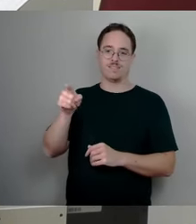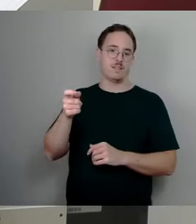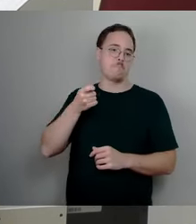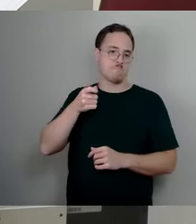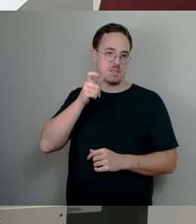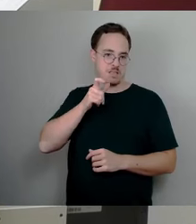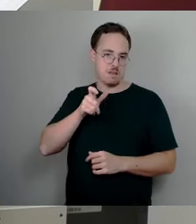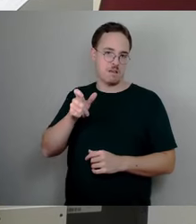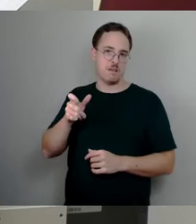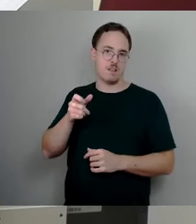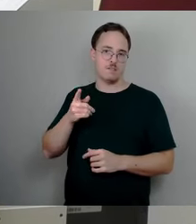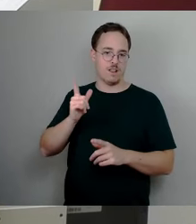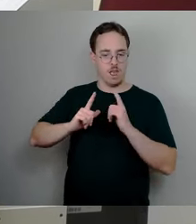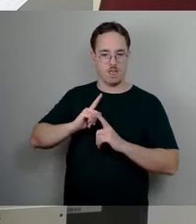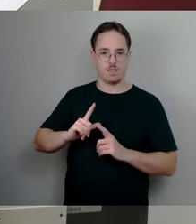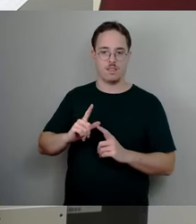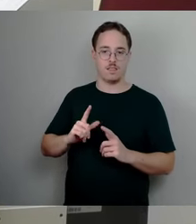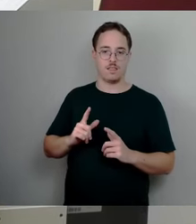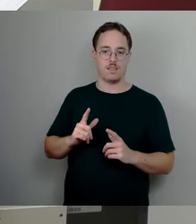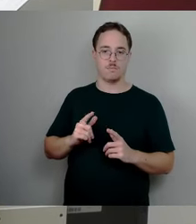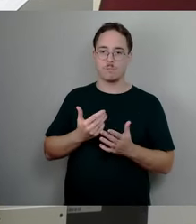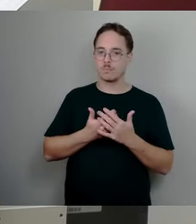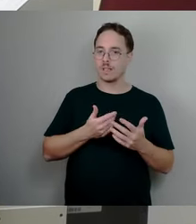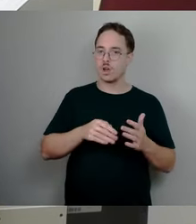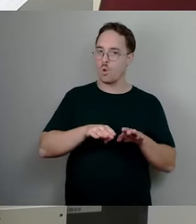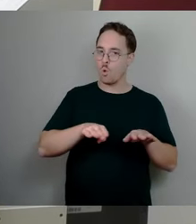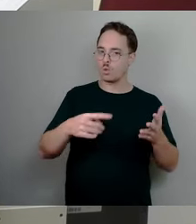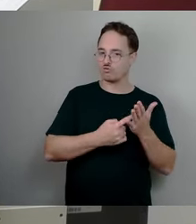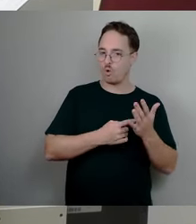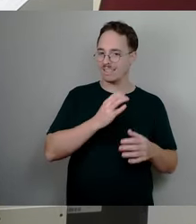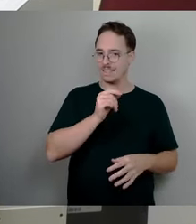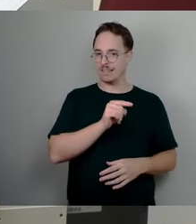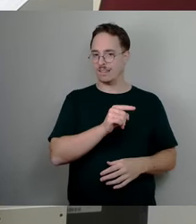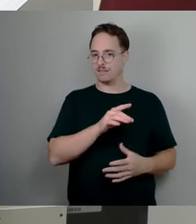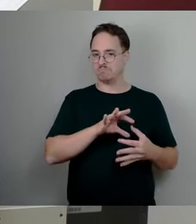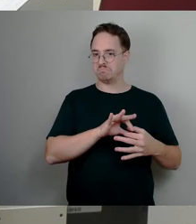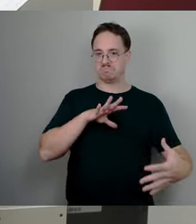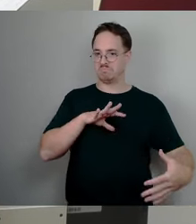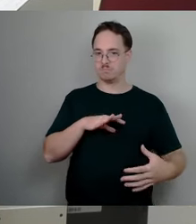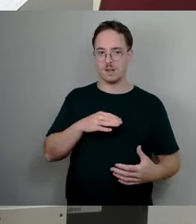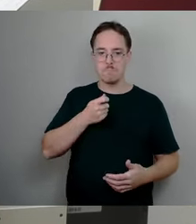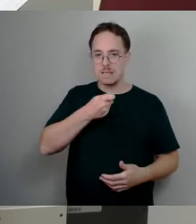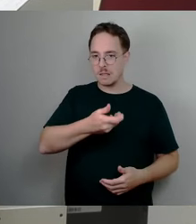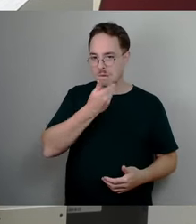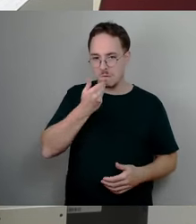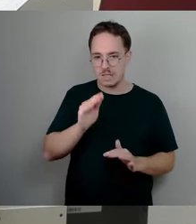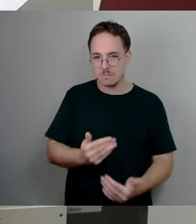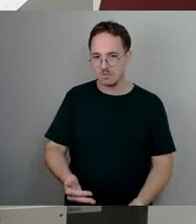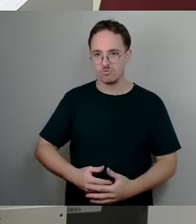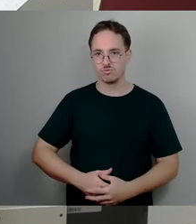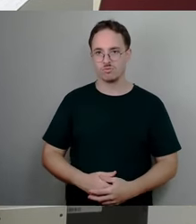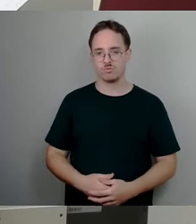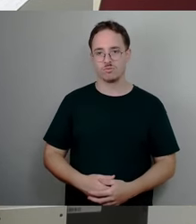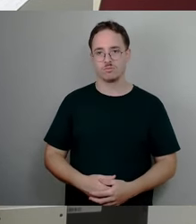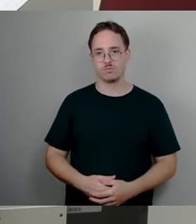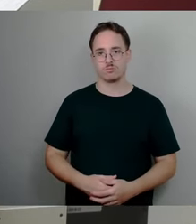Wohnungen, dort gibt es also auch keine Mieter, die dann geschröpft werden könnten. Wir sehen hier wieder das, was sich hier an dieser